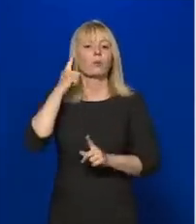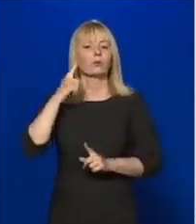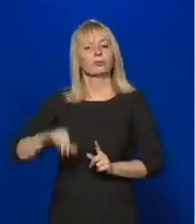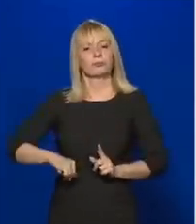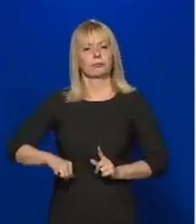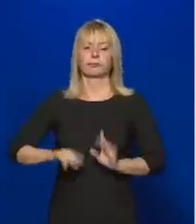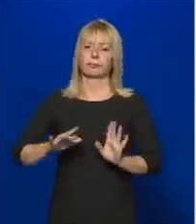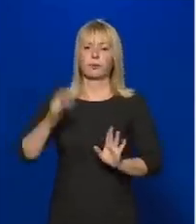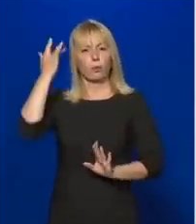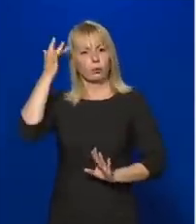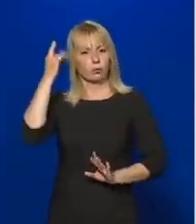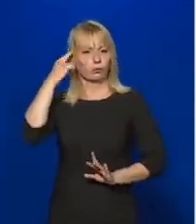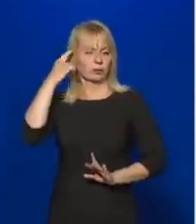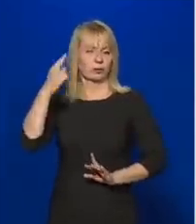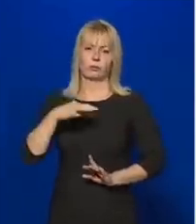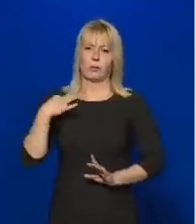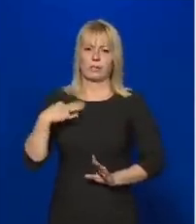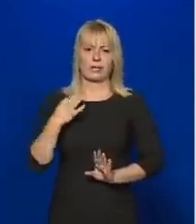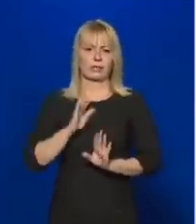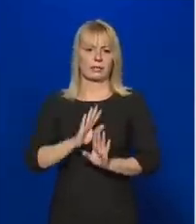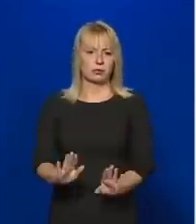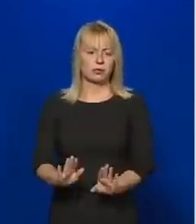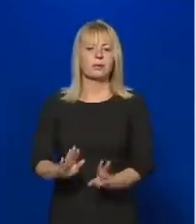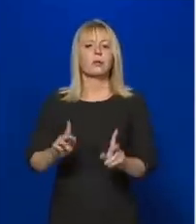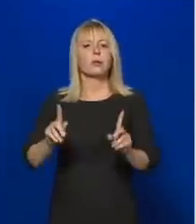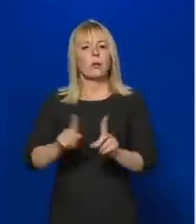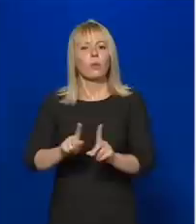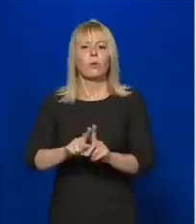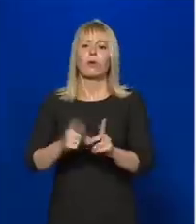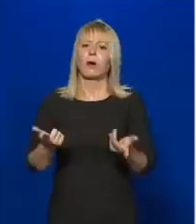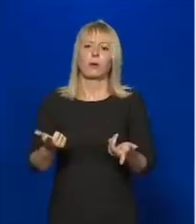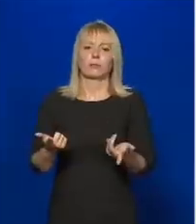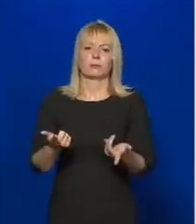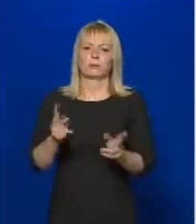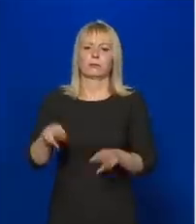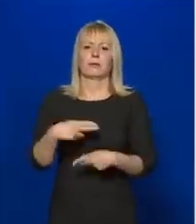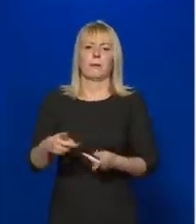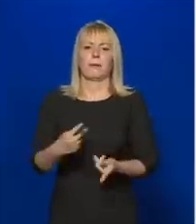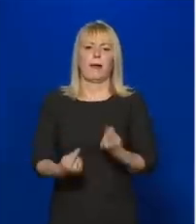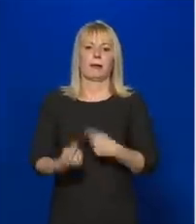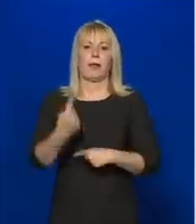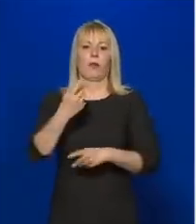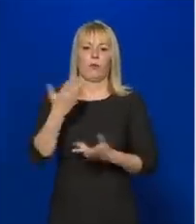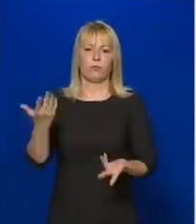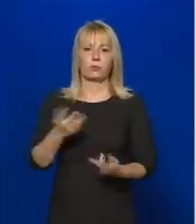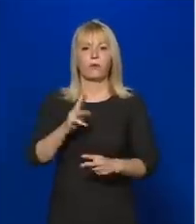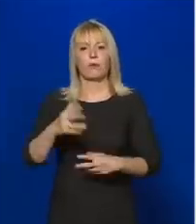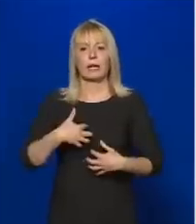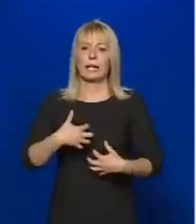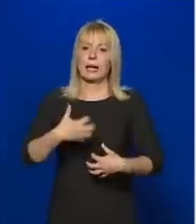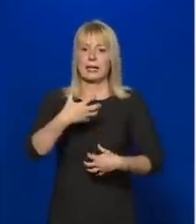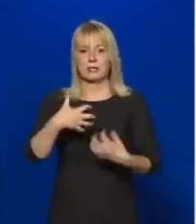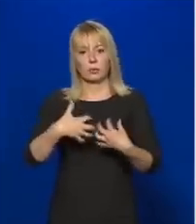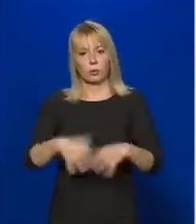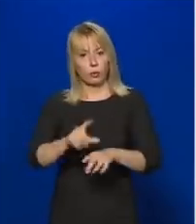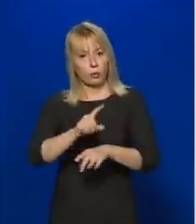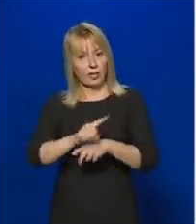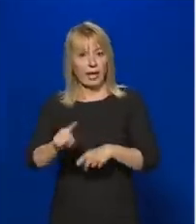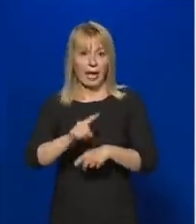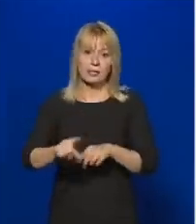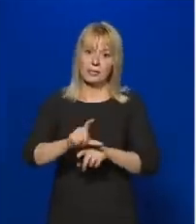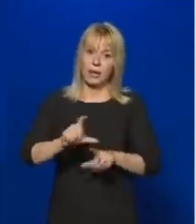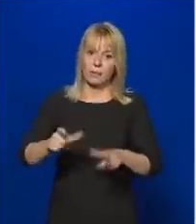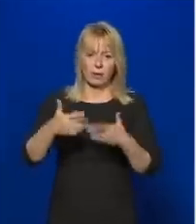járványban megbetegedettek egészségéről, és nem állhat elő olyan helyzet, hogy valaki a légeztetőgép hiánya miatt